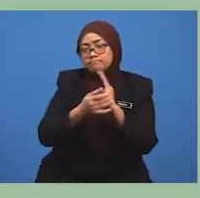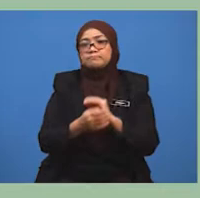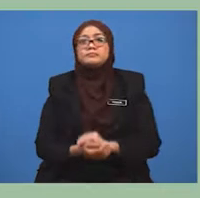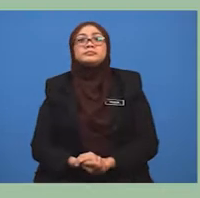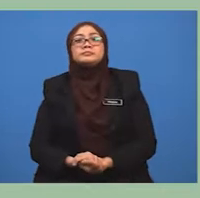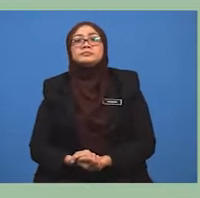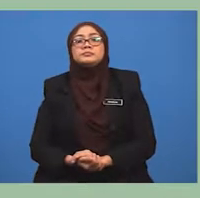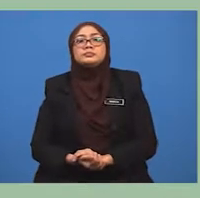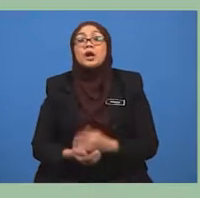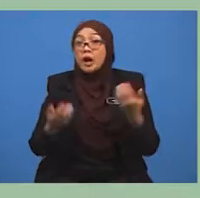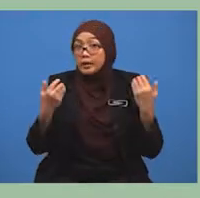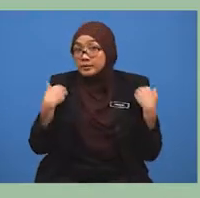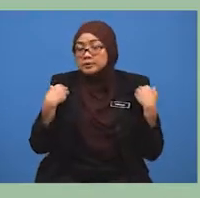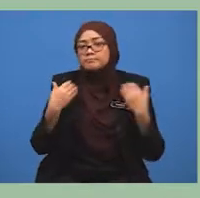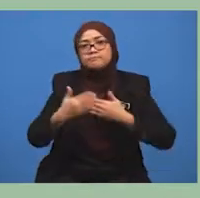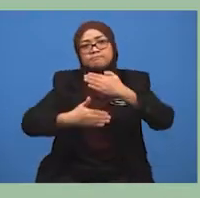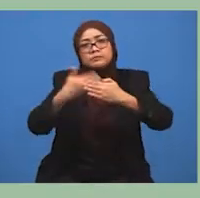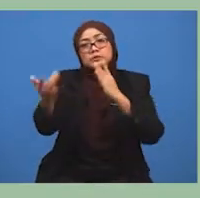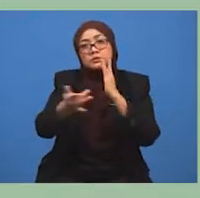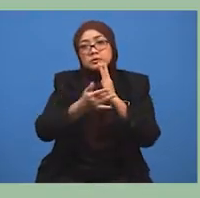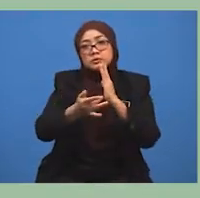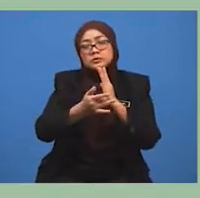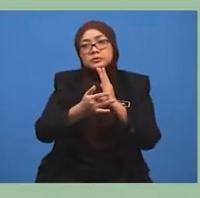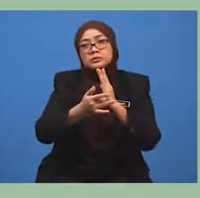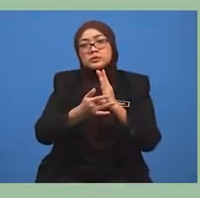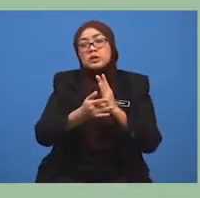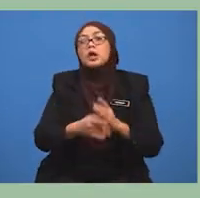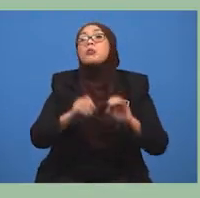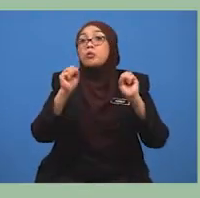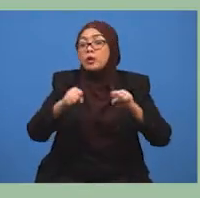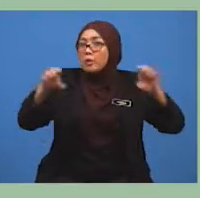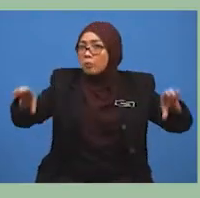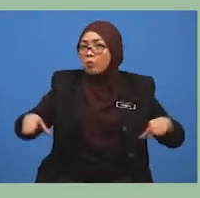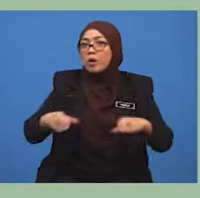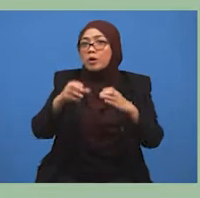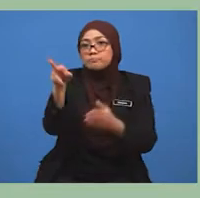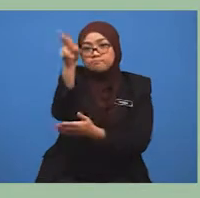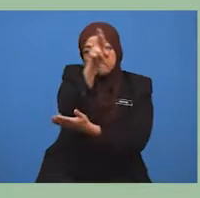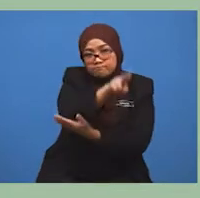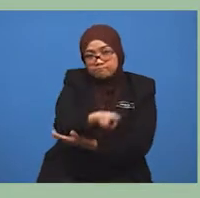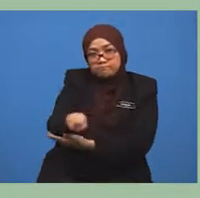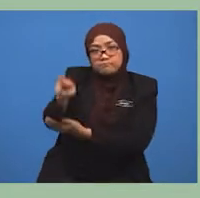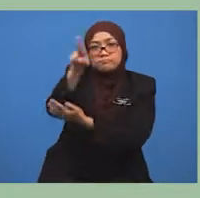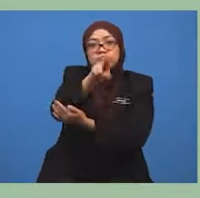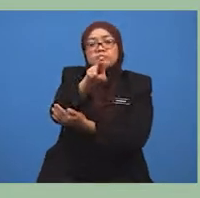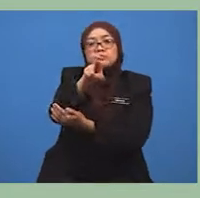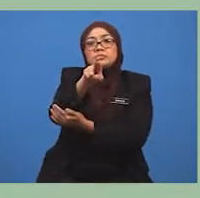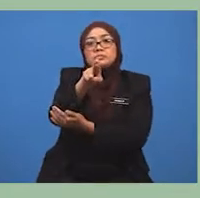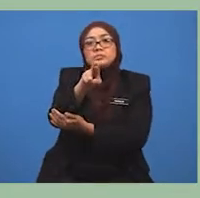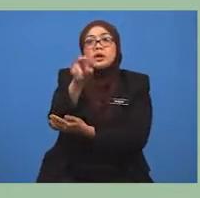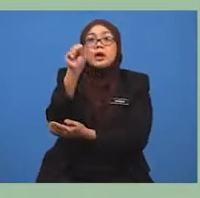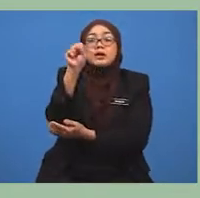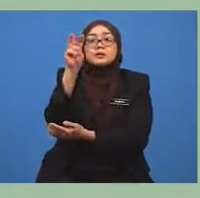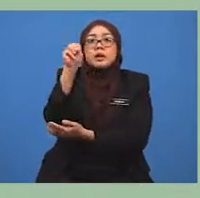kemajuan teknologi, maka pembinaan Tromusmat yang boleh berfungsi sebagai saliran